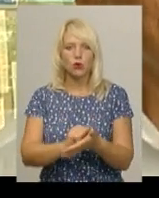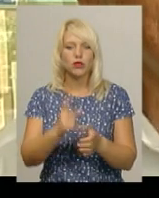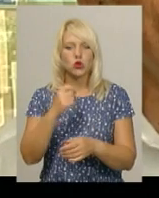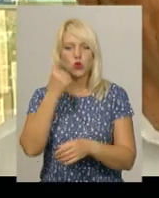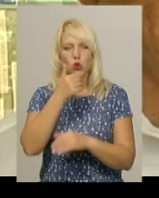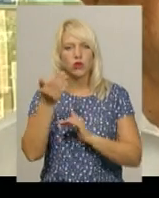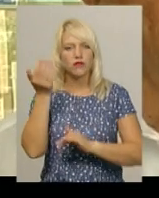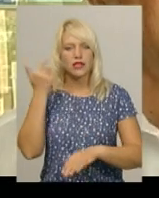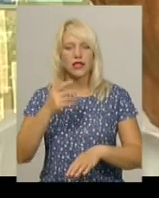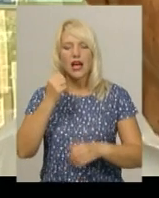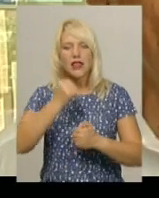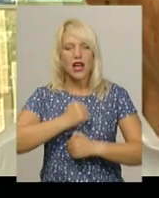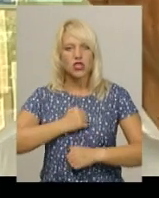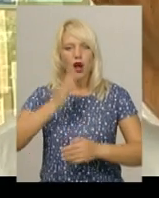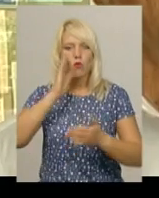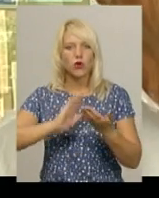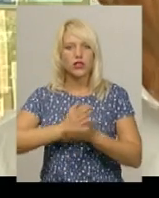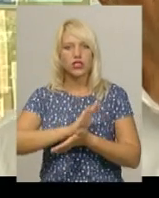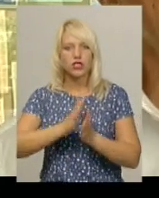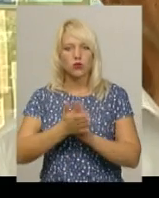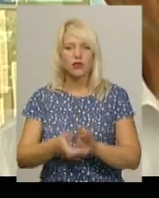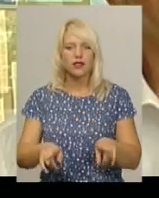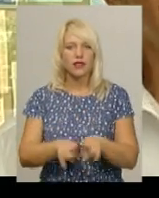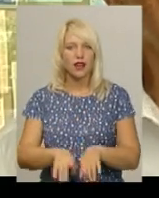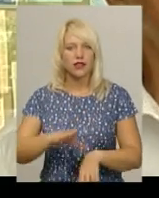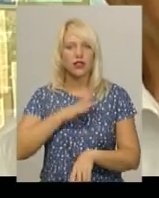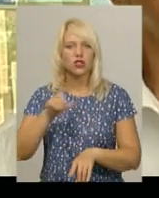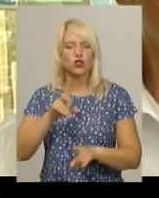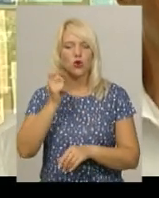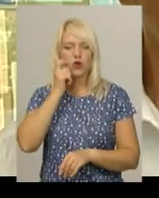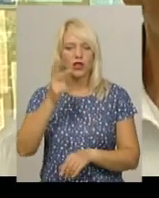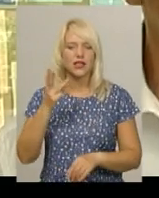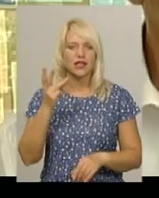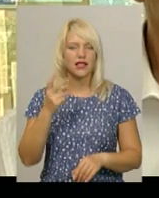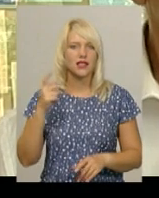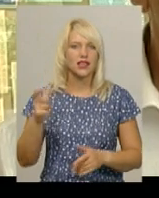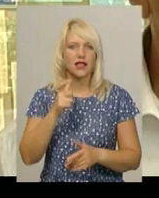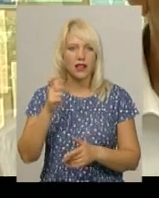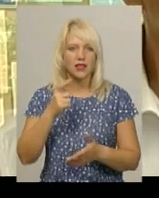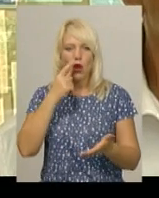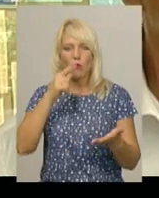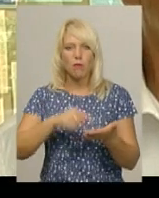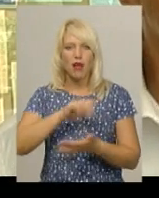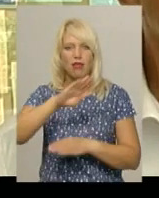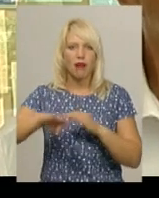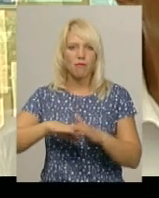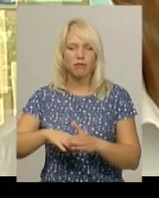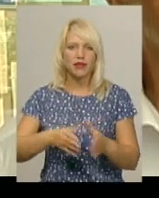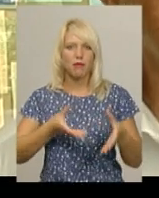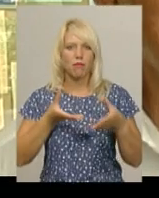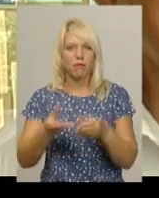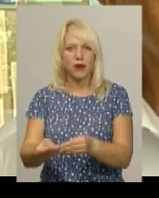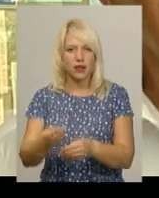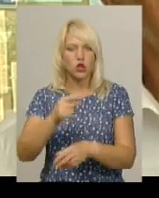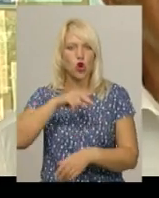превеликий жаль, політична ситуація так слалася, що Україна за третім разом потрапила під прес російських